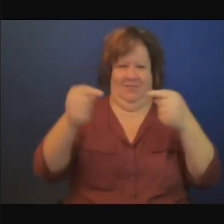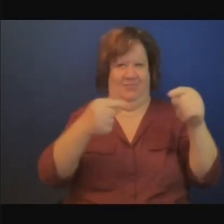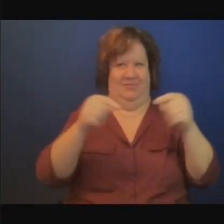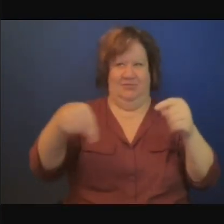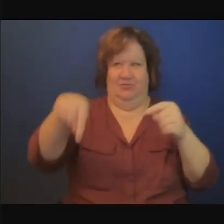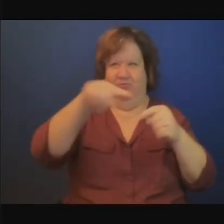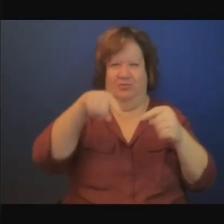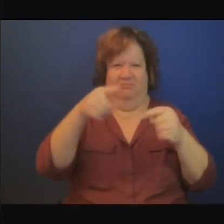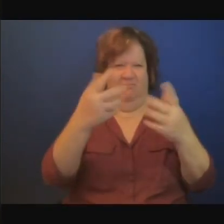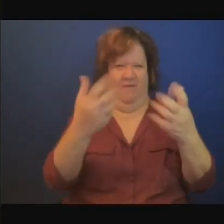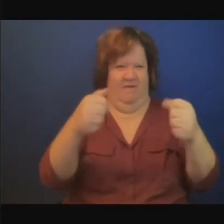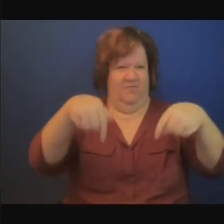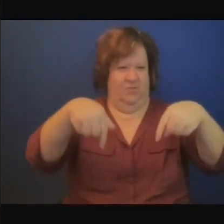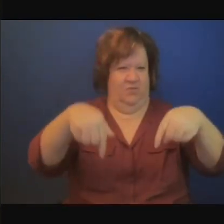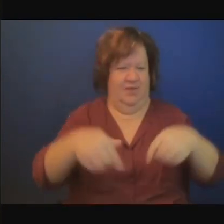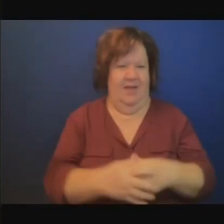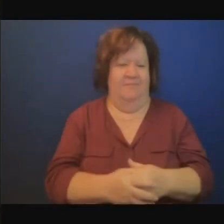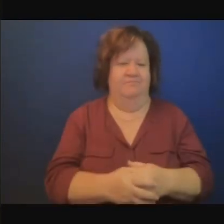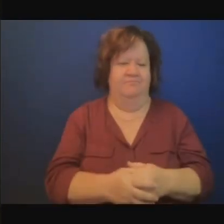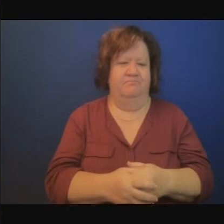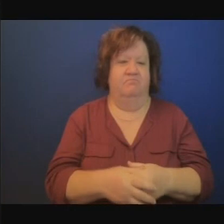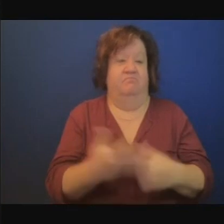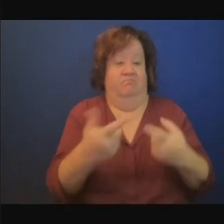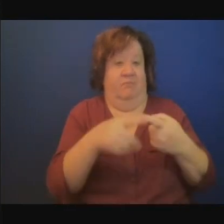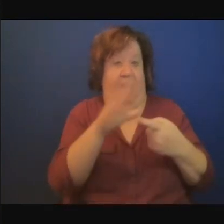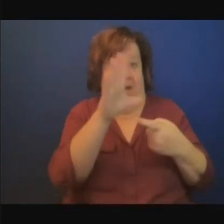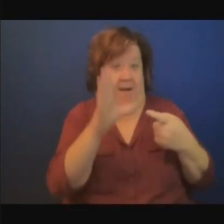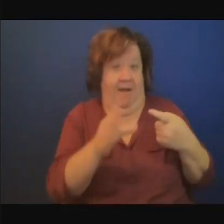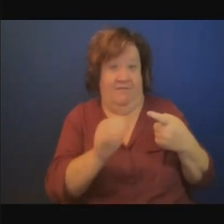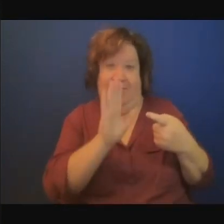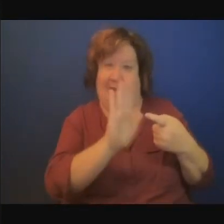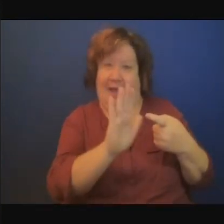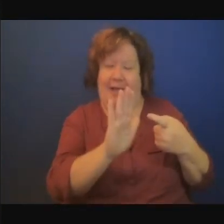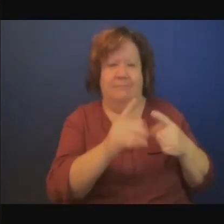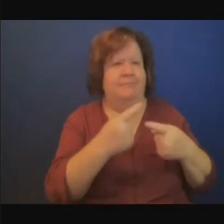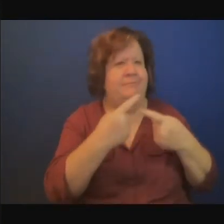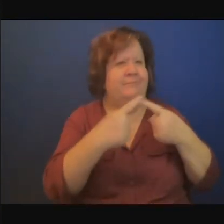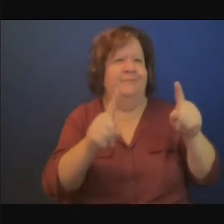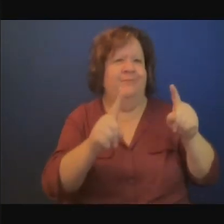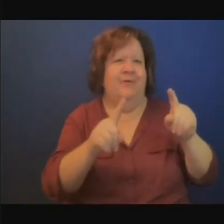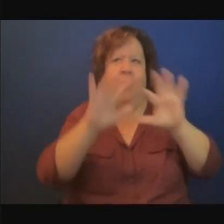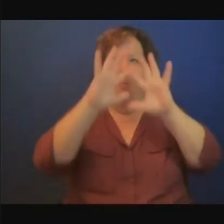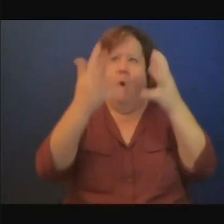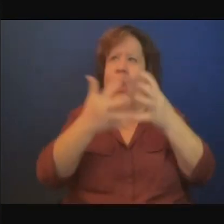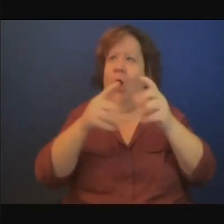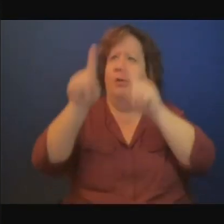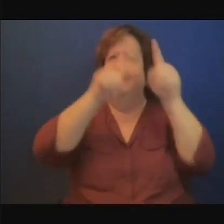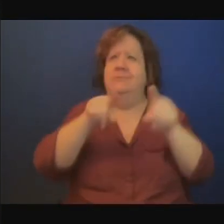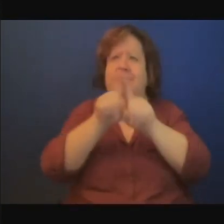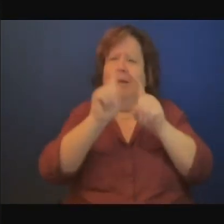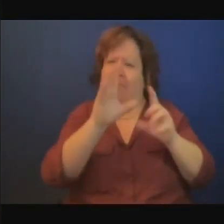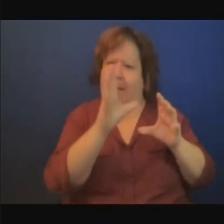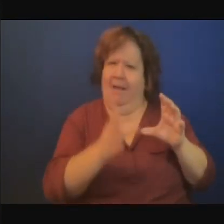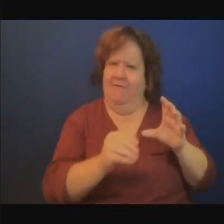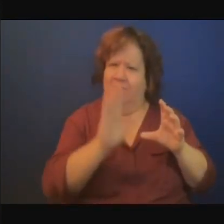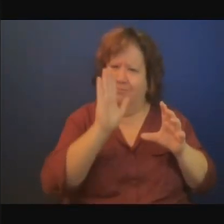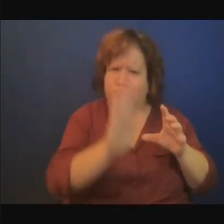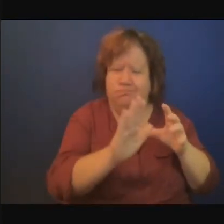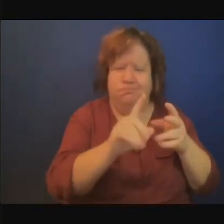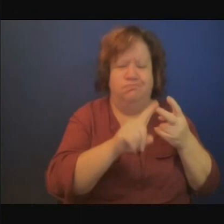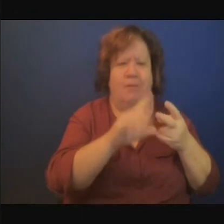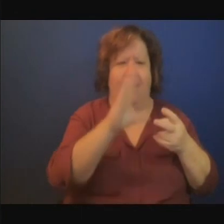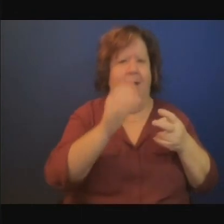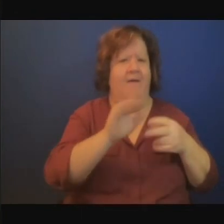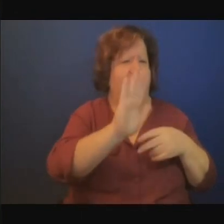les spécificités en Afrique, nos besoins, en particulier les questions du financement du climat,